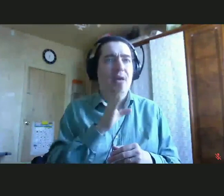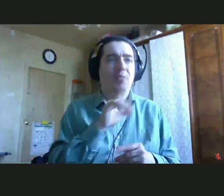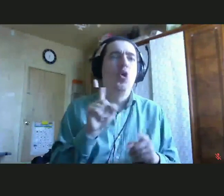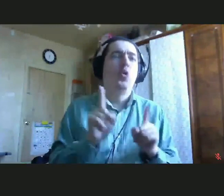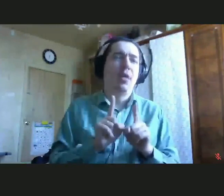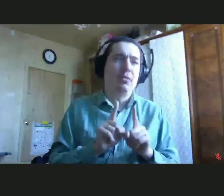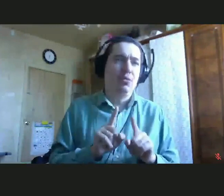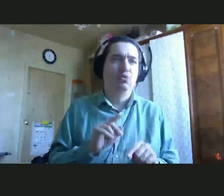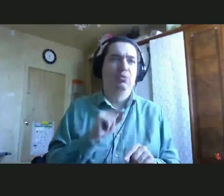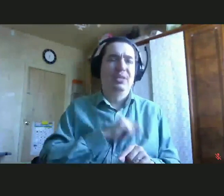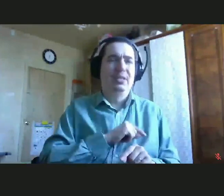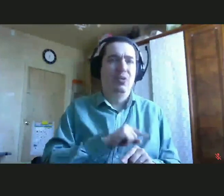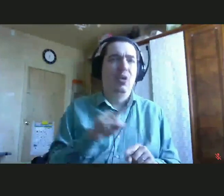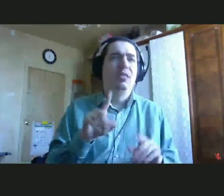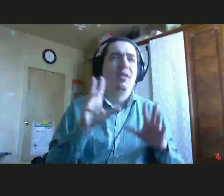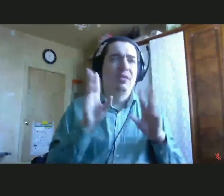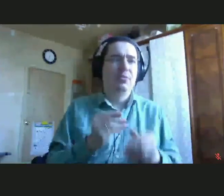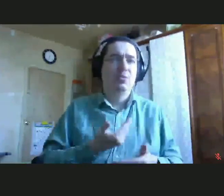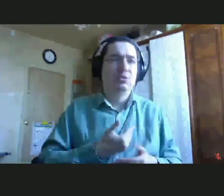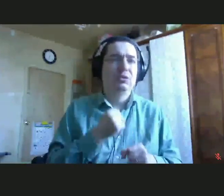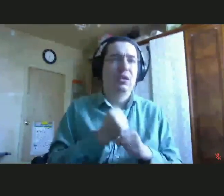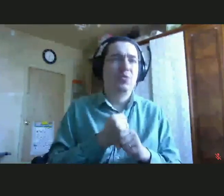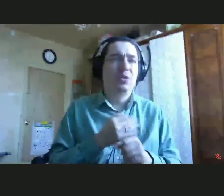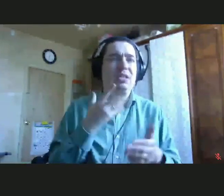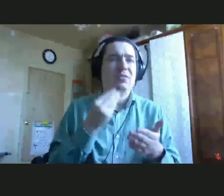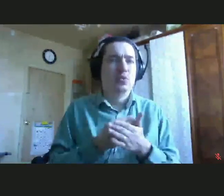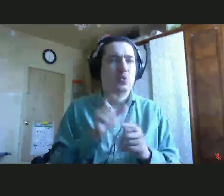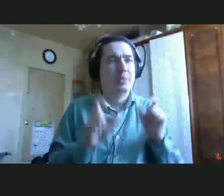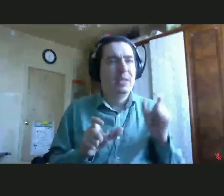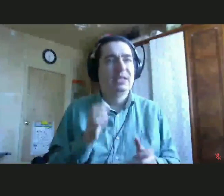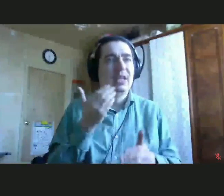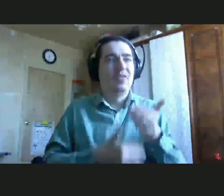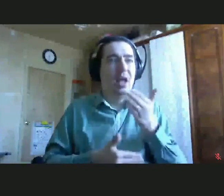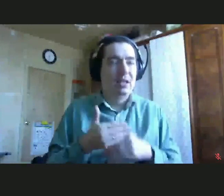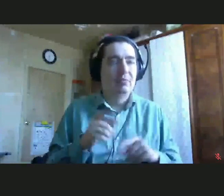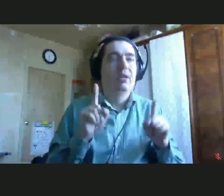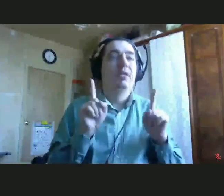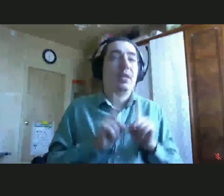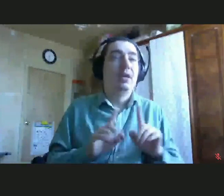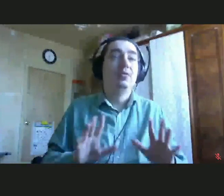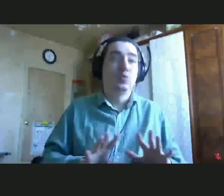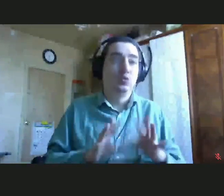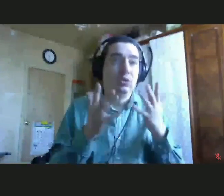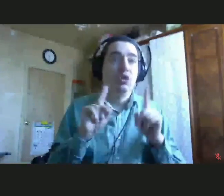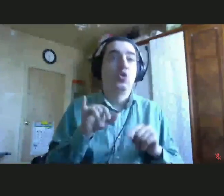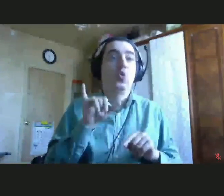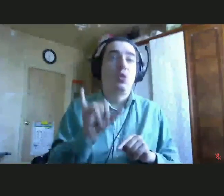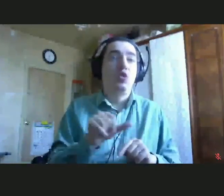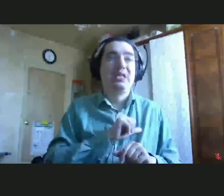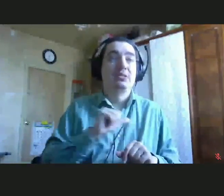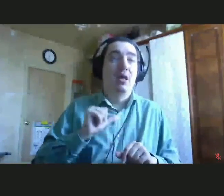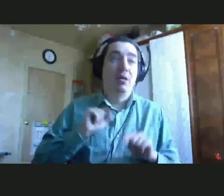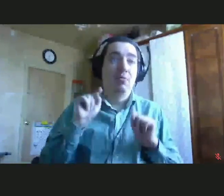психолог, и она всю свою жизнь работала с детьми с инвалидностью, и так получилось, что у нее самой родился ребенок с